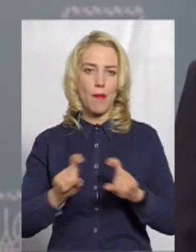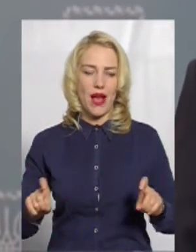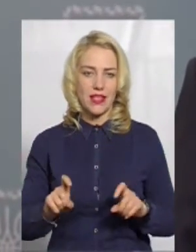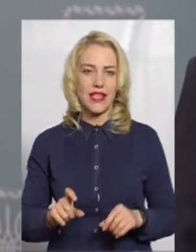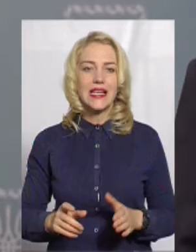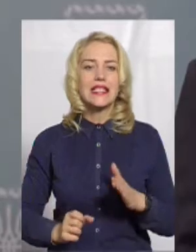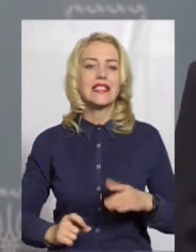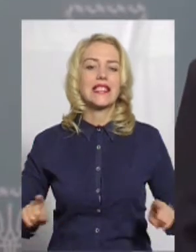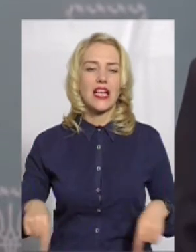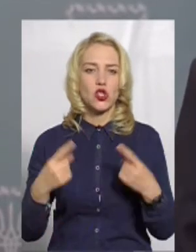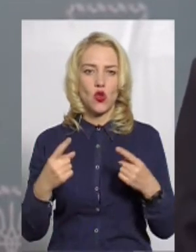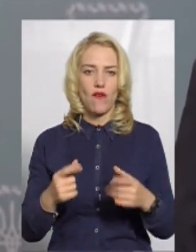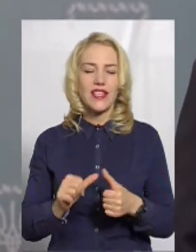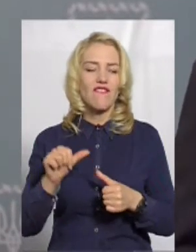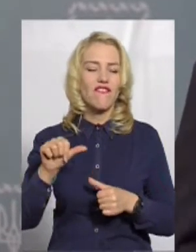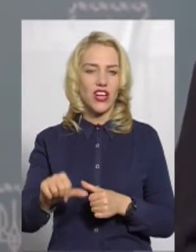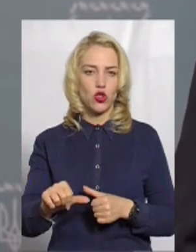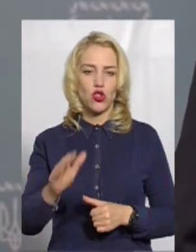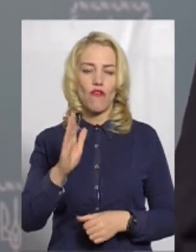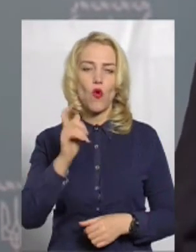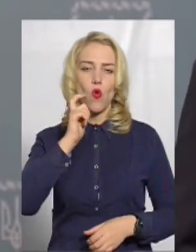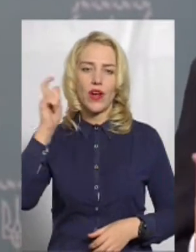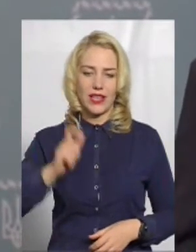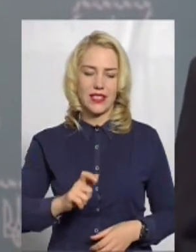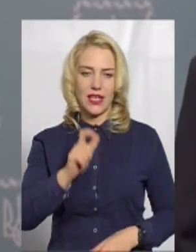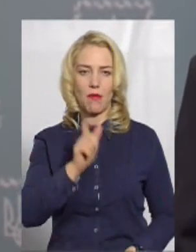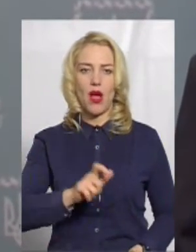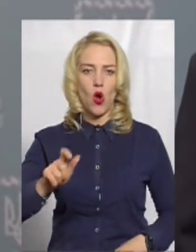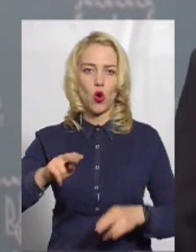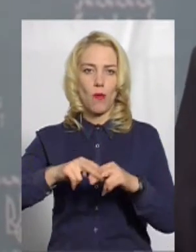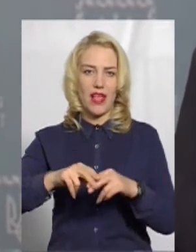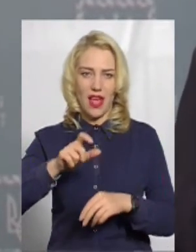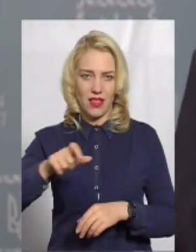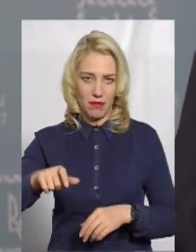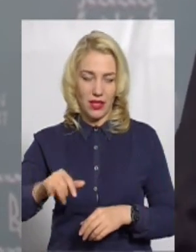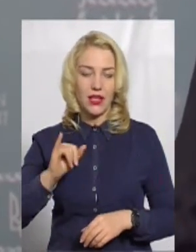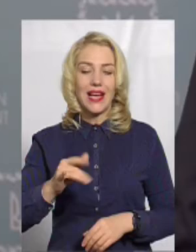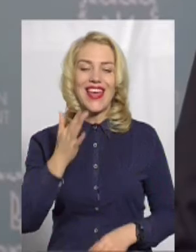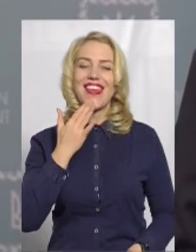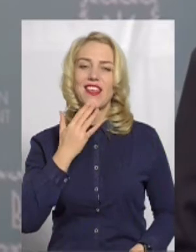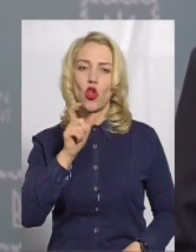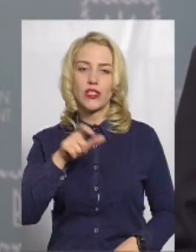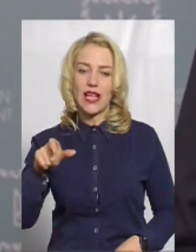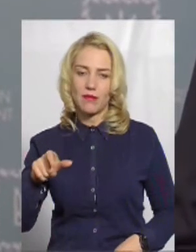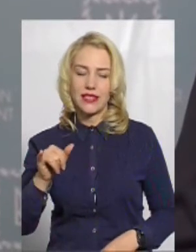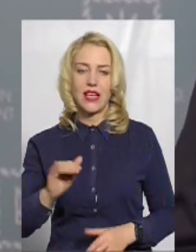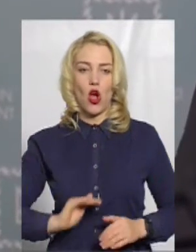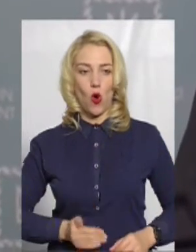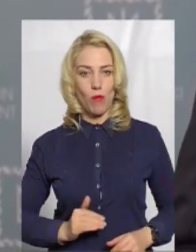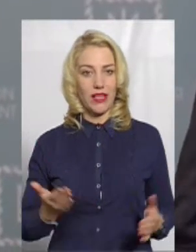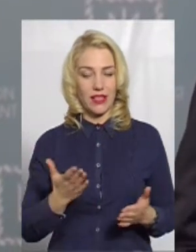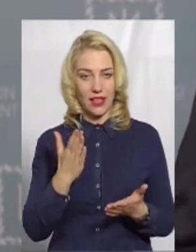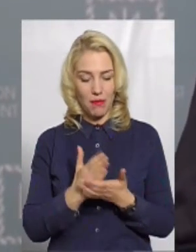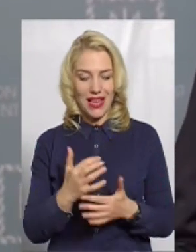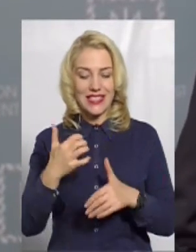засновані виключно українськими громадянами. Іноземці та компанії, яких мають